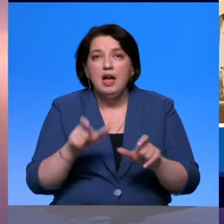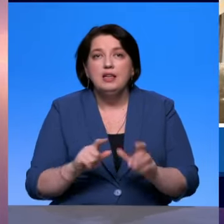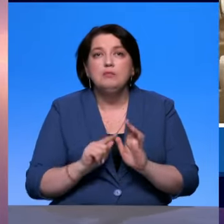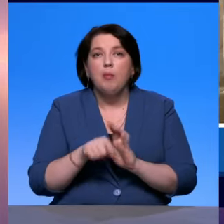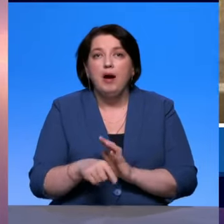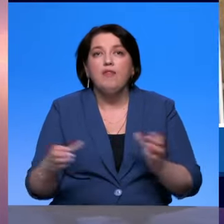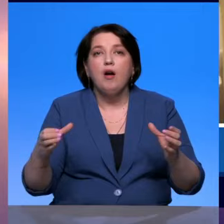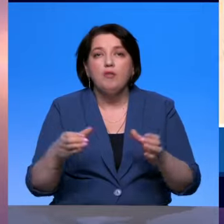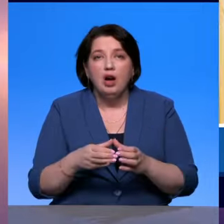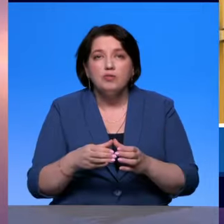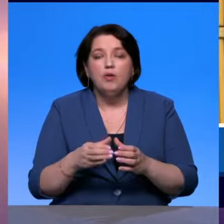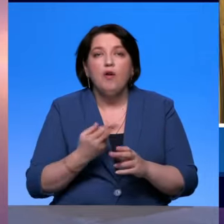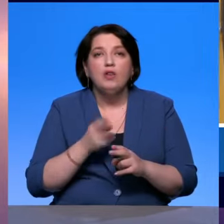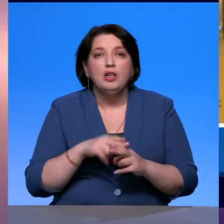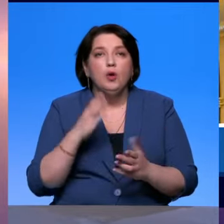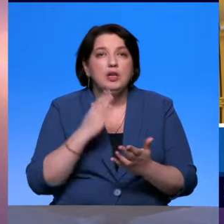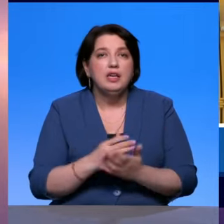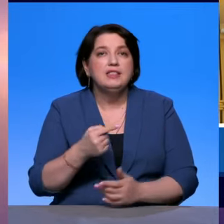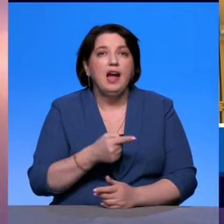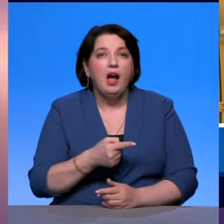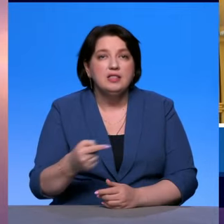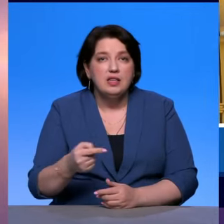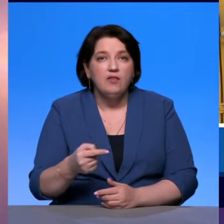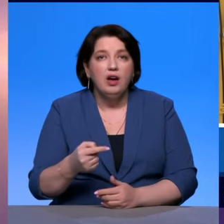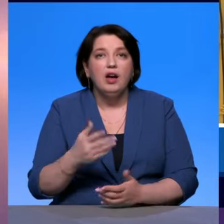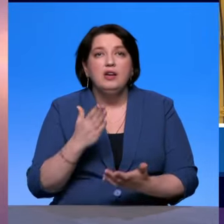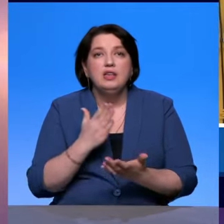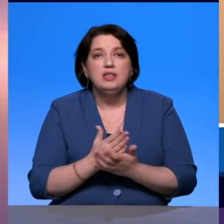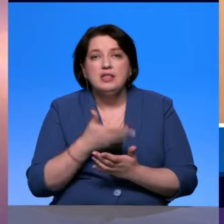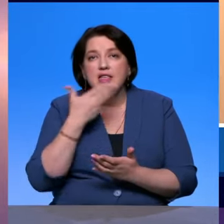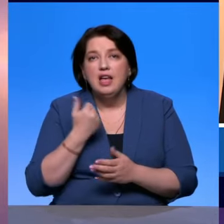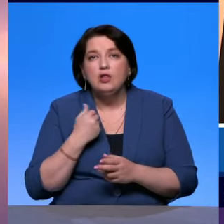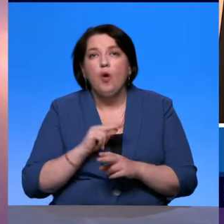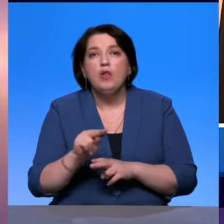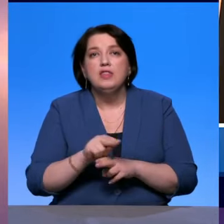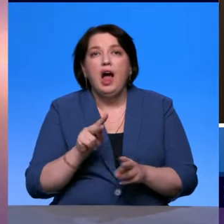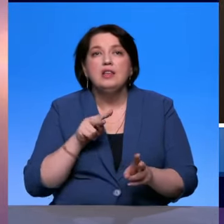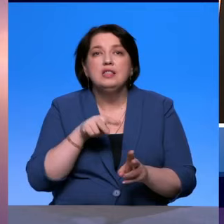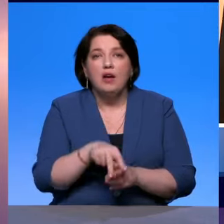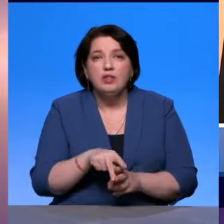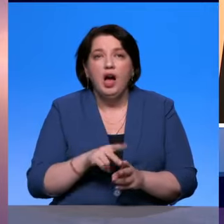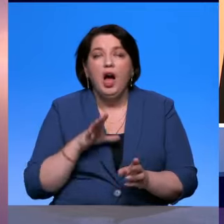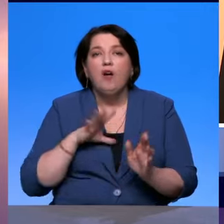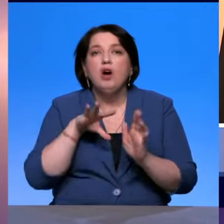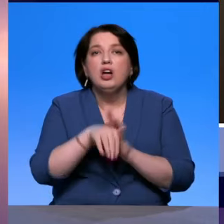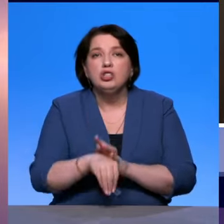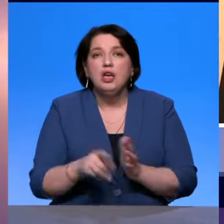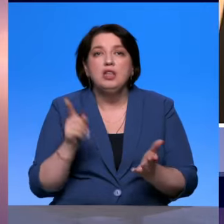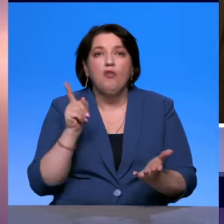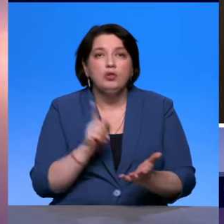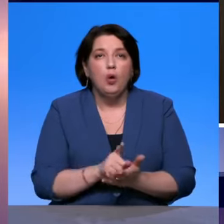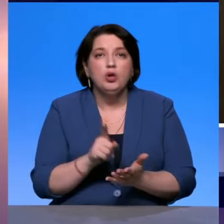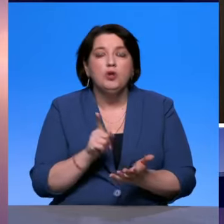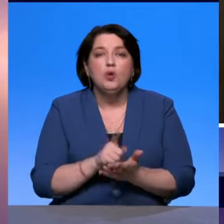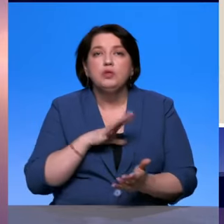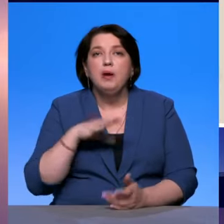которой есть негатив, где отсутствует как таковой настойчивость, наставничество, элементарно, план вхождения в должность любого специалиста должен быть комфортен